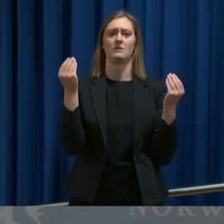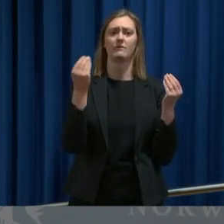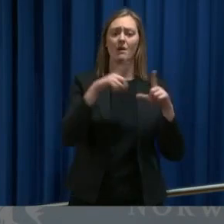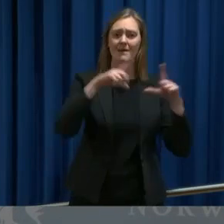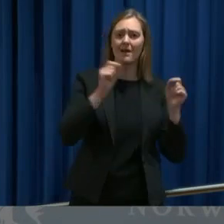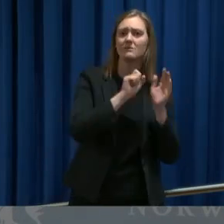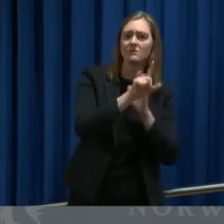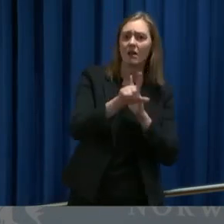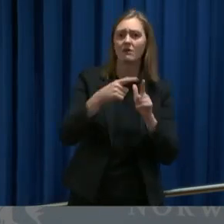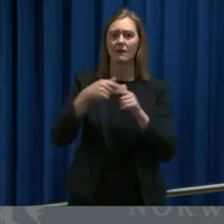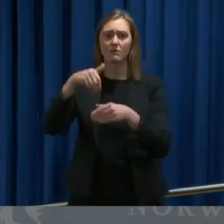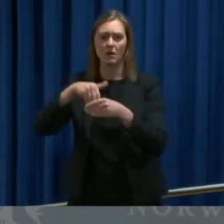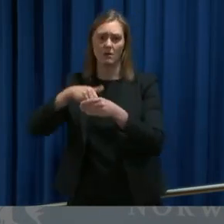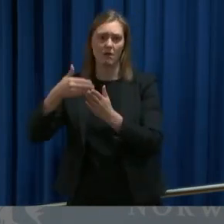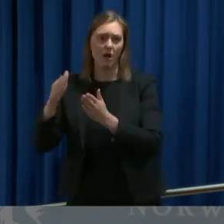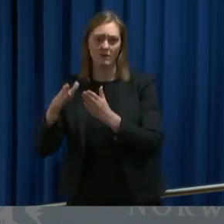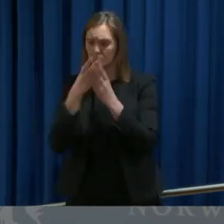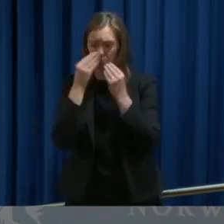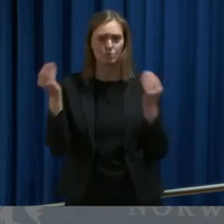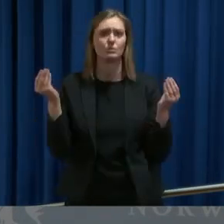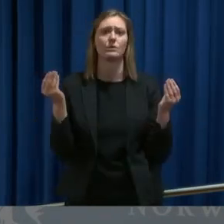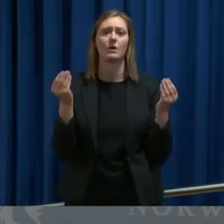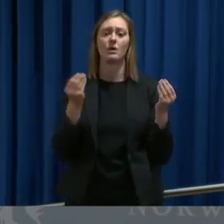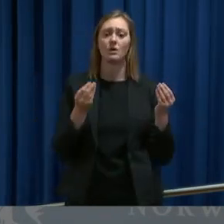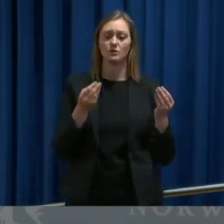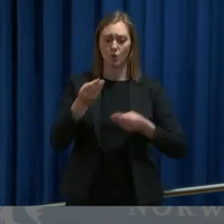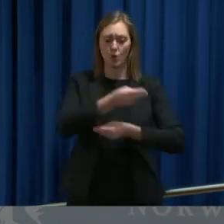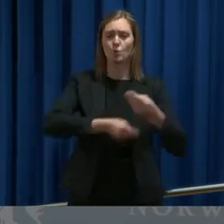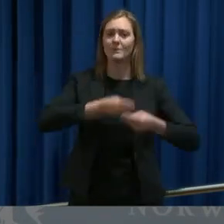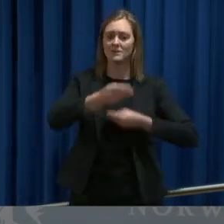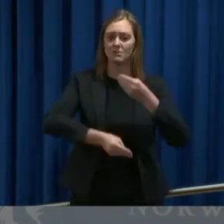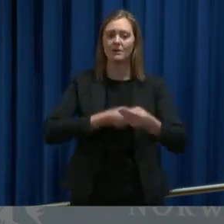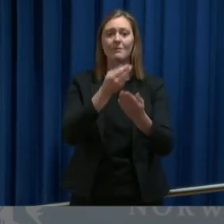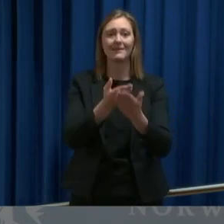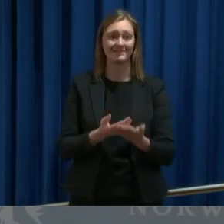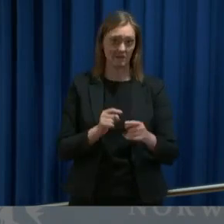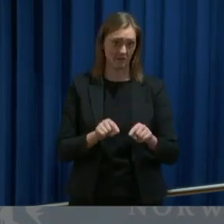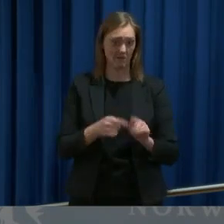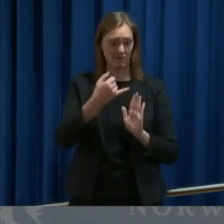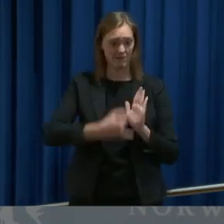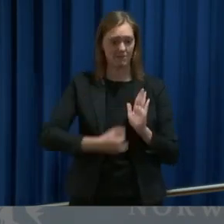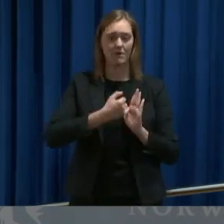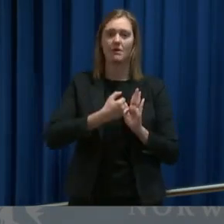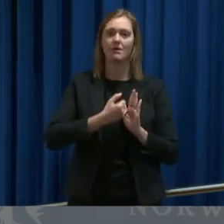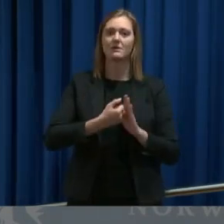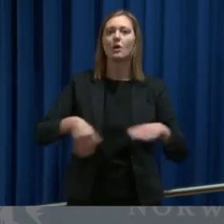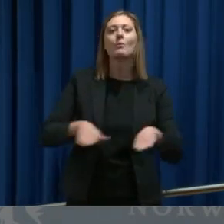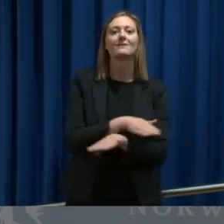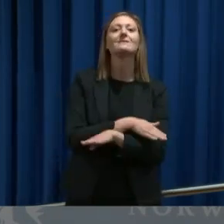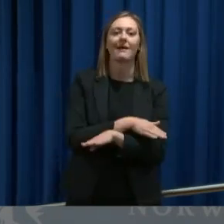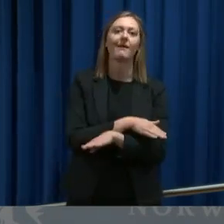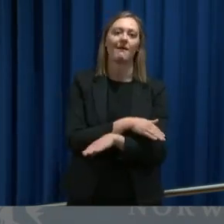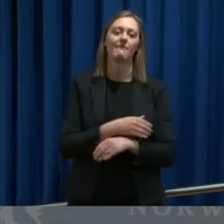deltakeravgift. Den pakken som i dag er presentert handler om å kompensere for nettopp dette